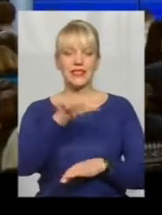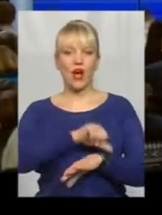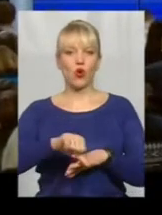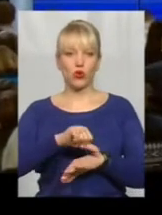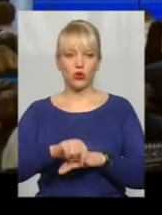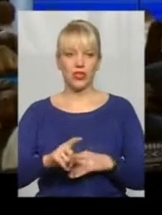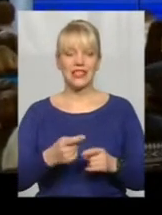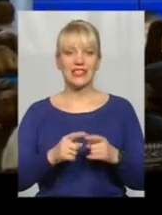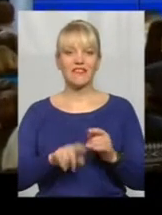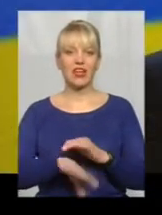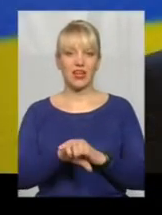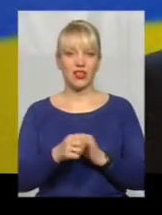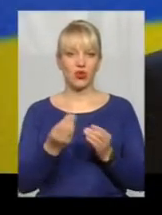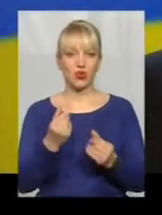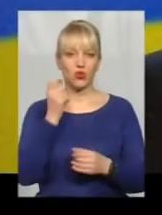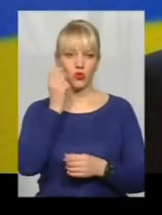вкраденими в українців.